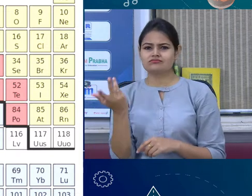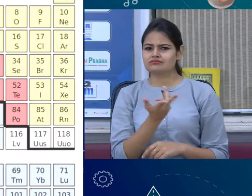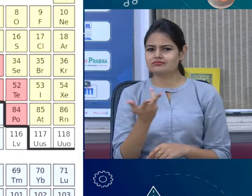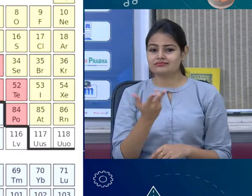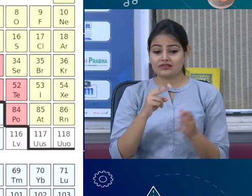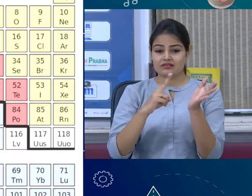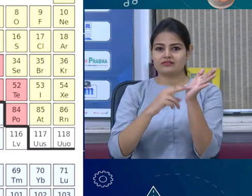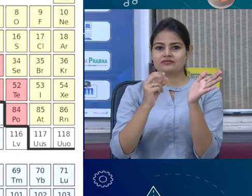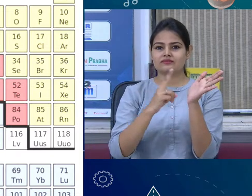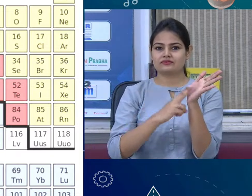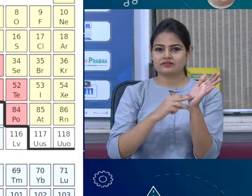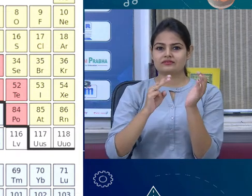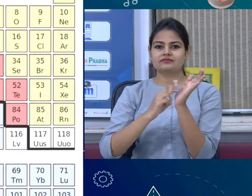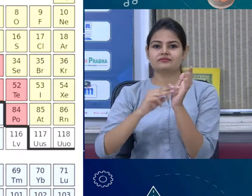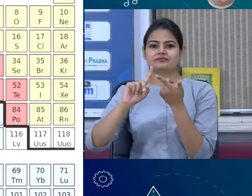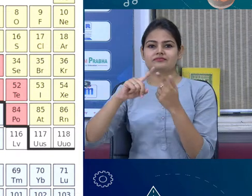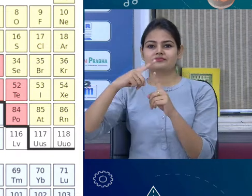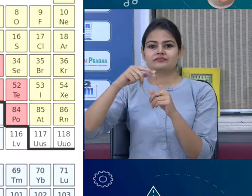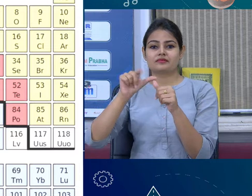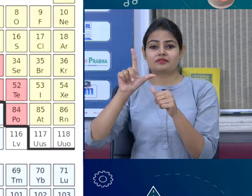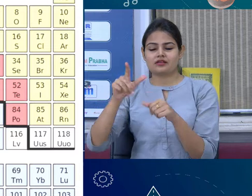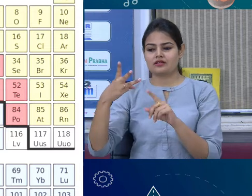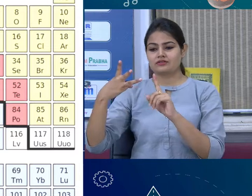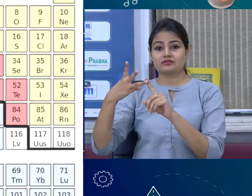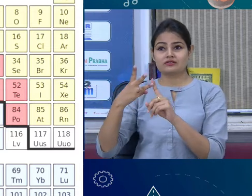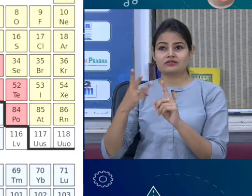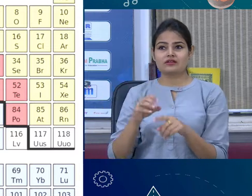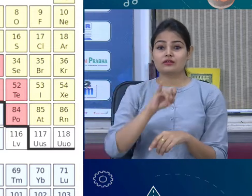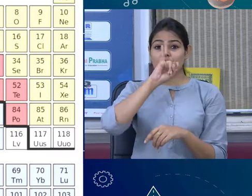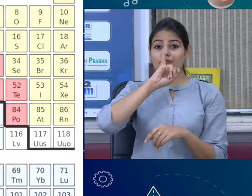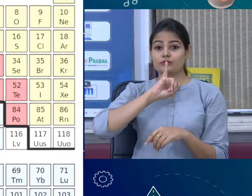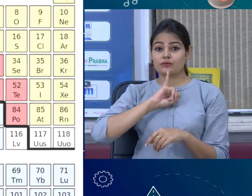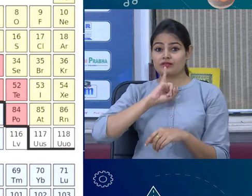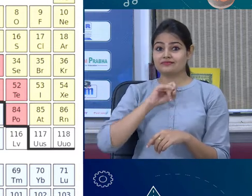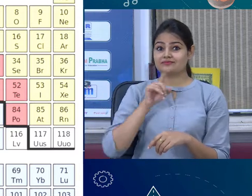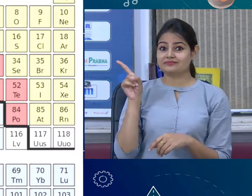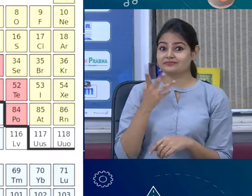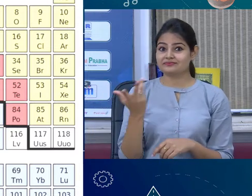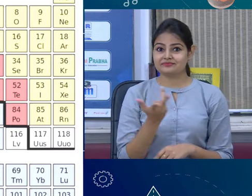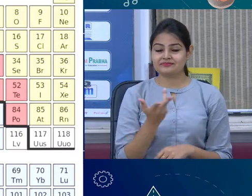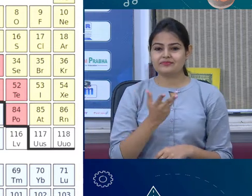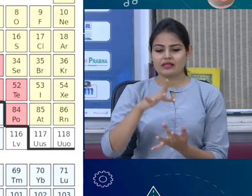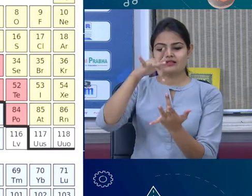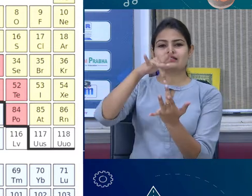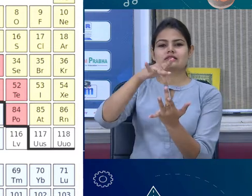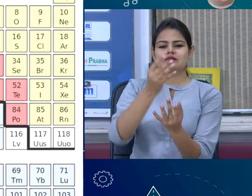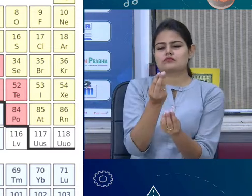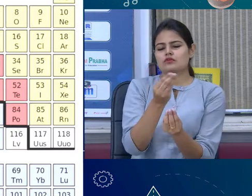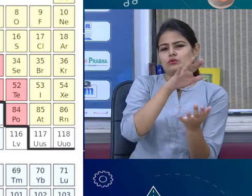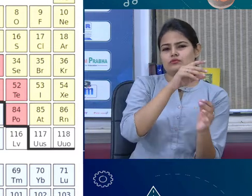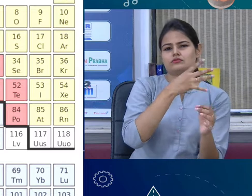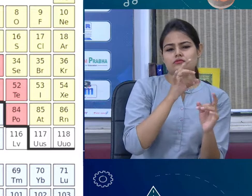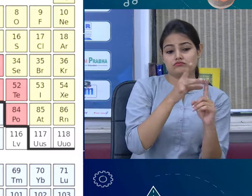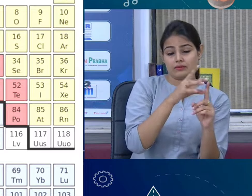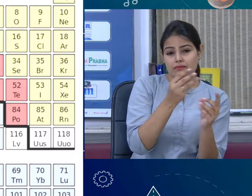highlight and to understand that their properties क्या है किस तरह से physical behavior दिखाते हैं किस तरह का chemical behavior दिखाते हैं